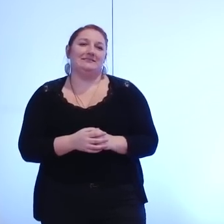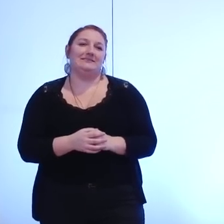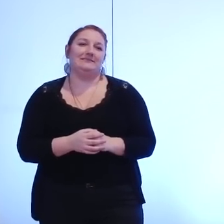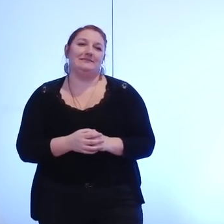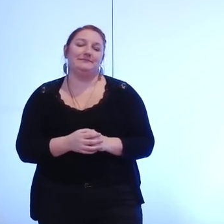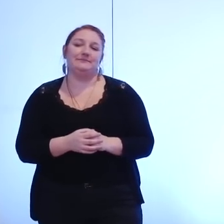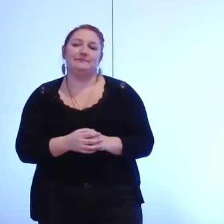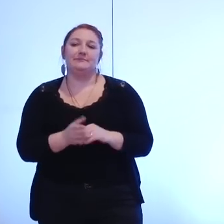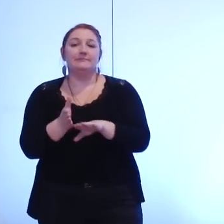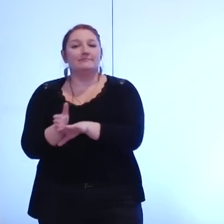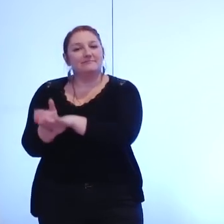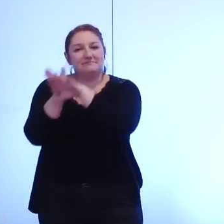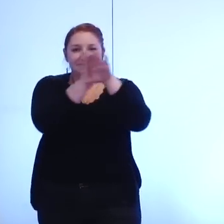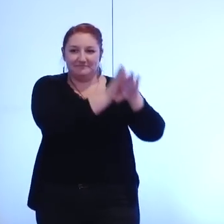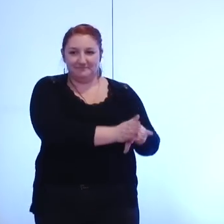nous passons